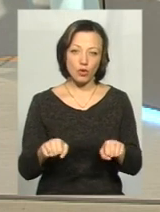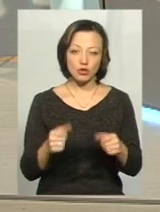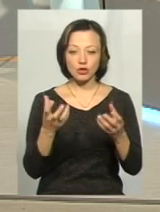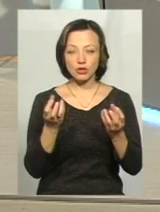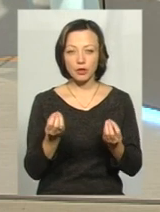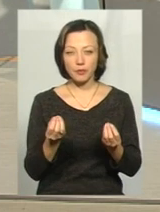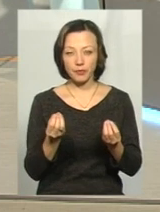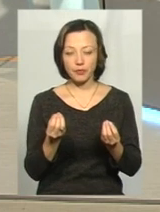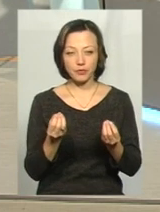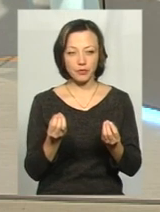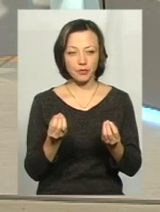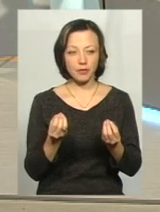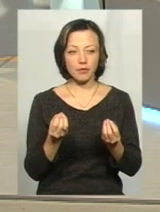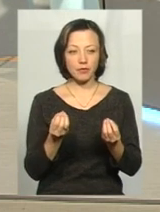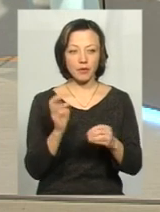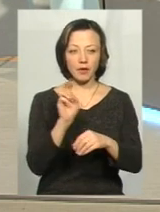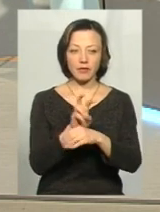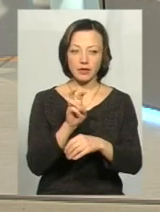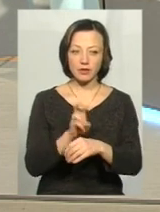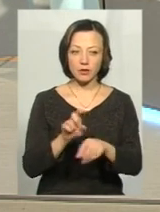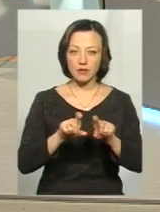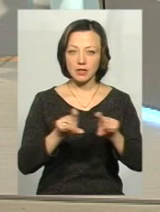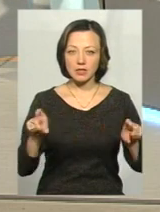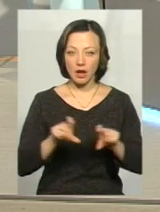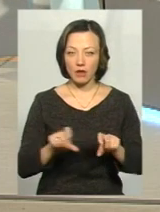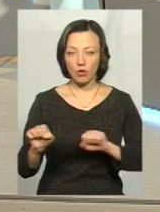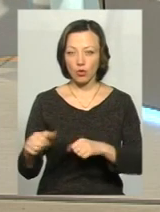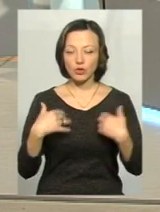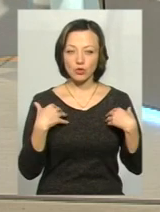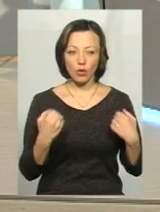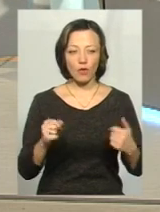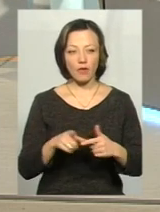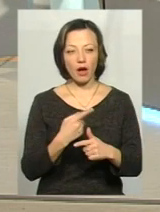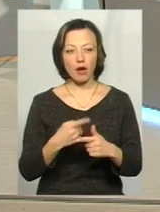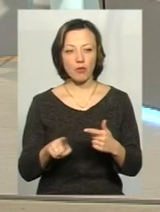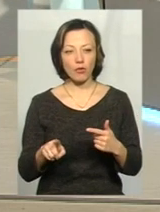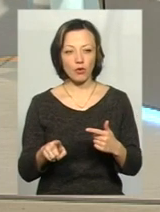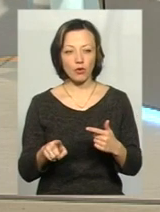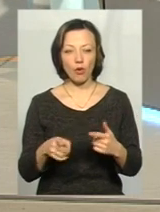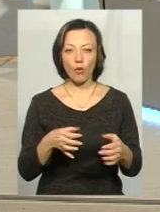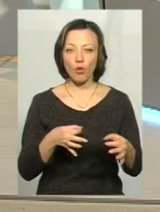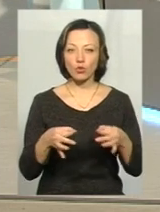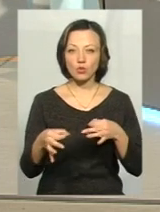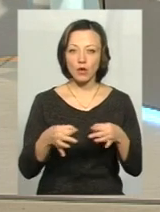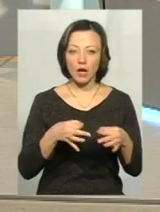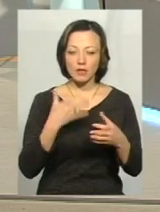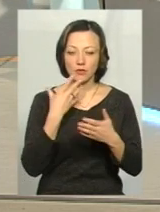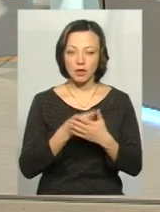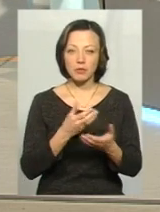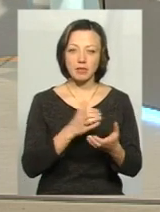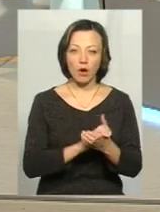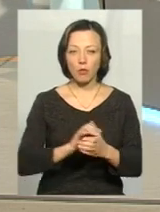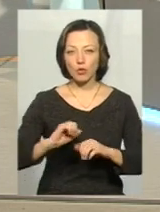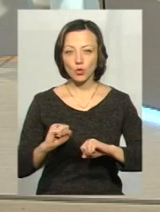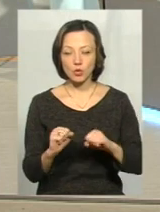шляхом по відвідуванням закладів охорони здоров'я, або шляхом консультації зі своїми знайомими,